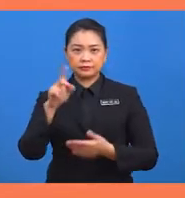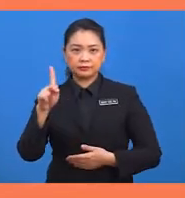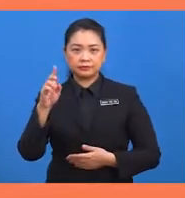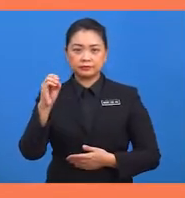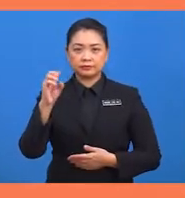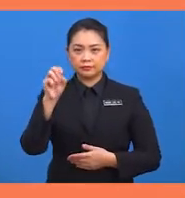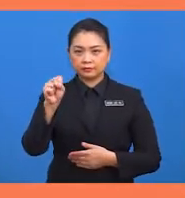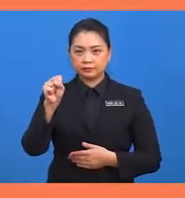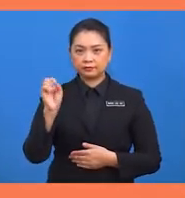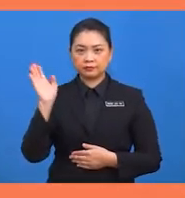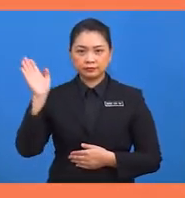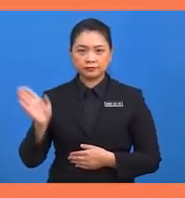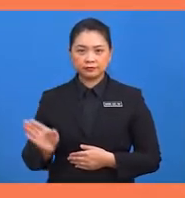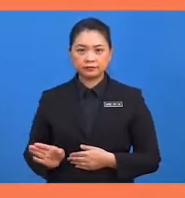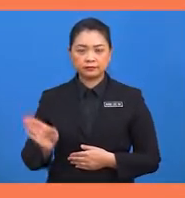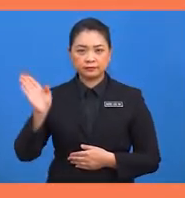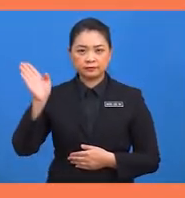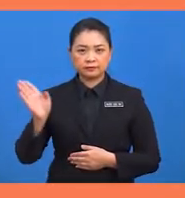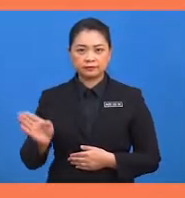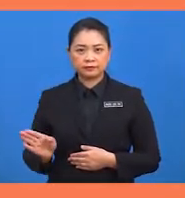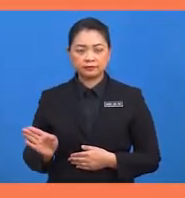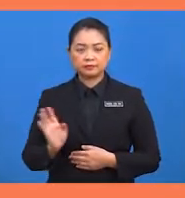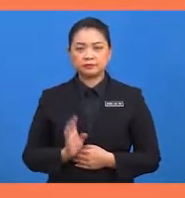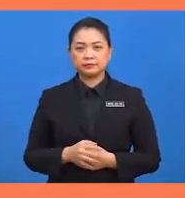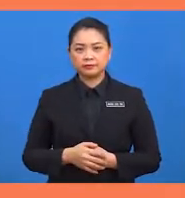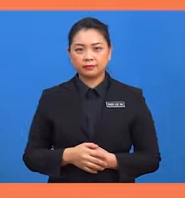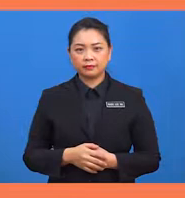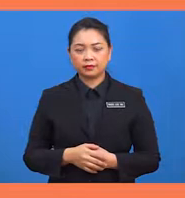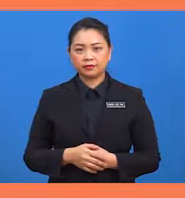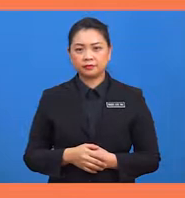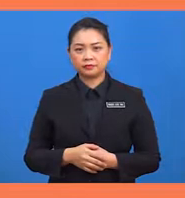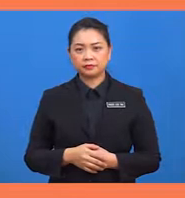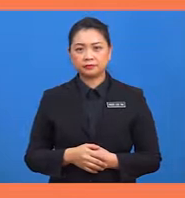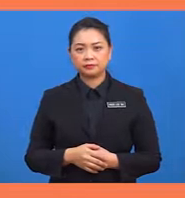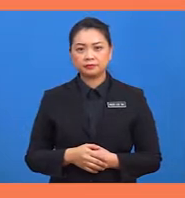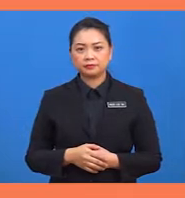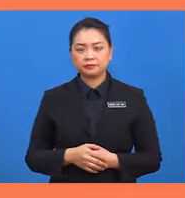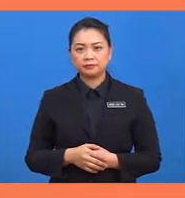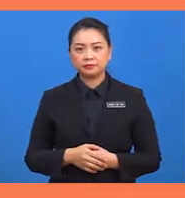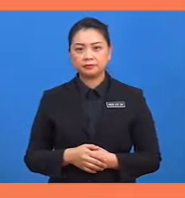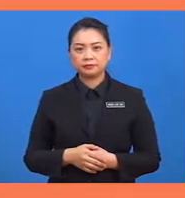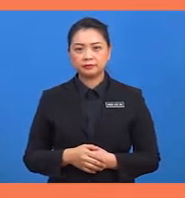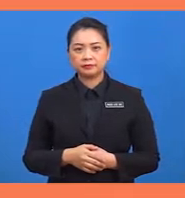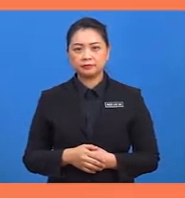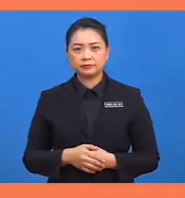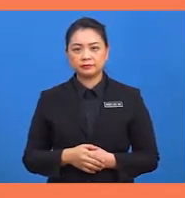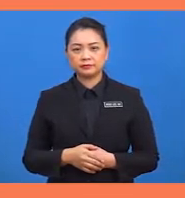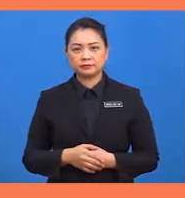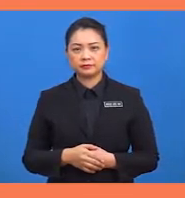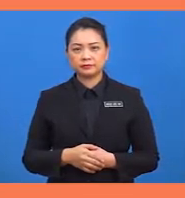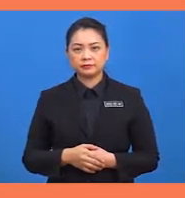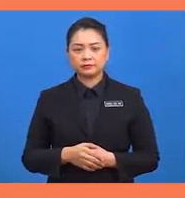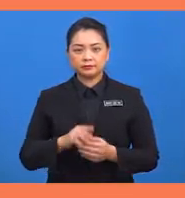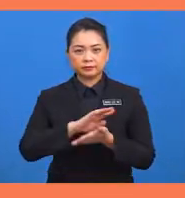ST ialah sisi bersebelahan dan SQ ialah panjang sisi hipotenus.